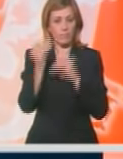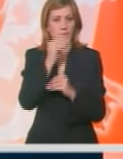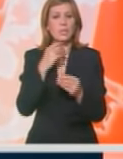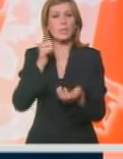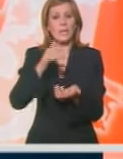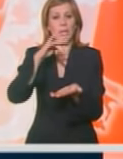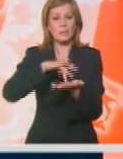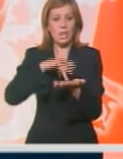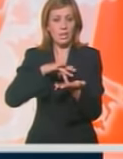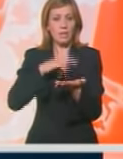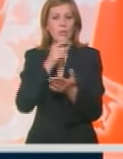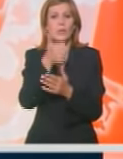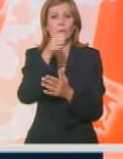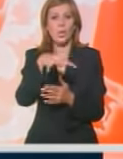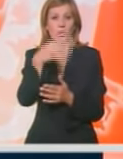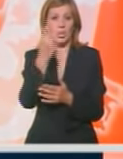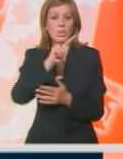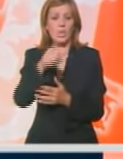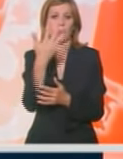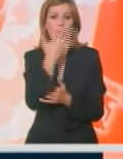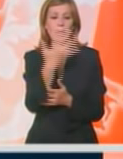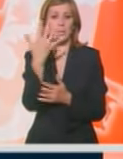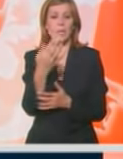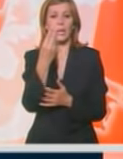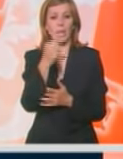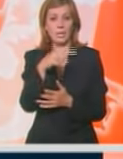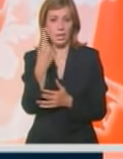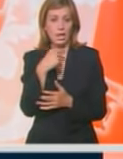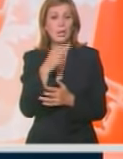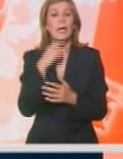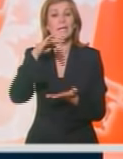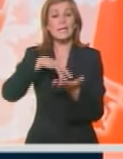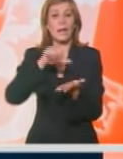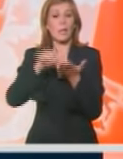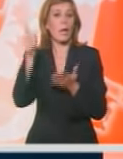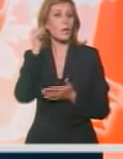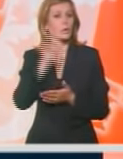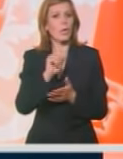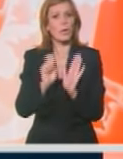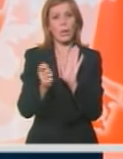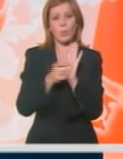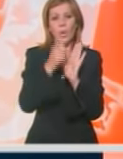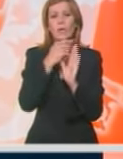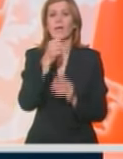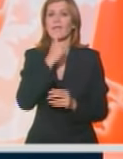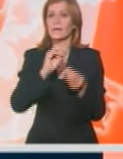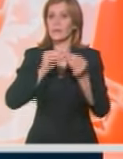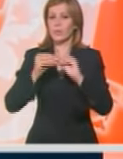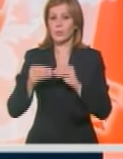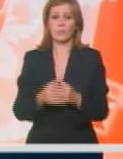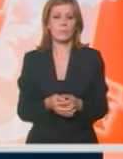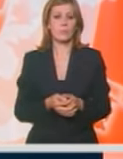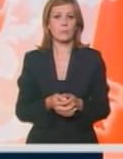srednji kurs EURO iznosi 104,55 dinara. Centralna banka juče nije intervenisala na deviznom tržištu.